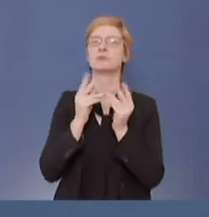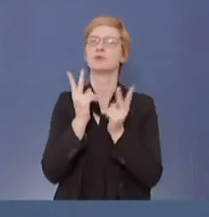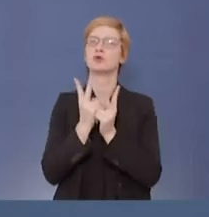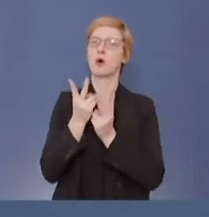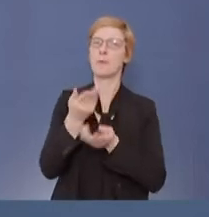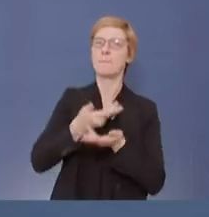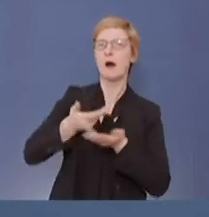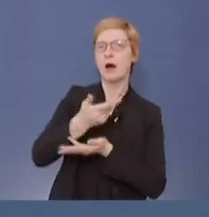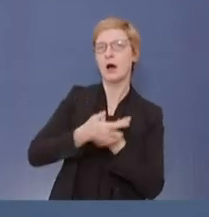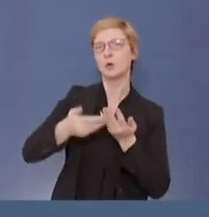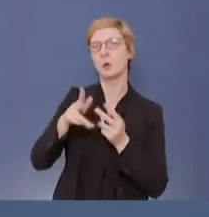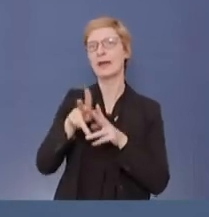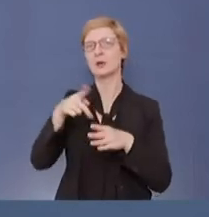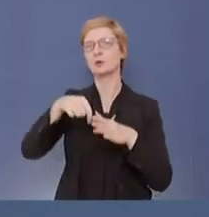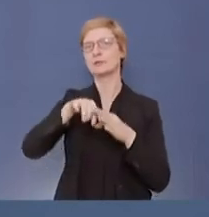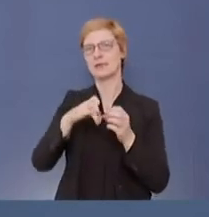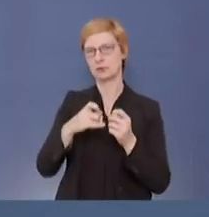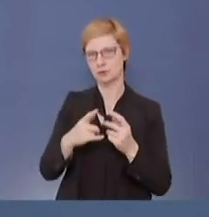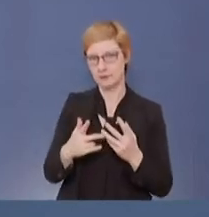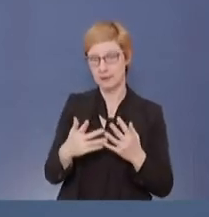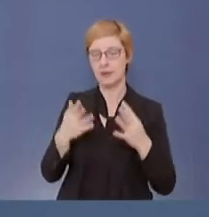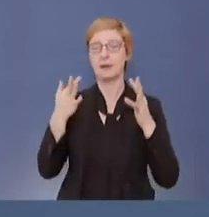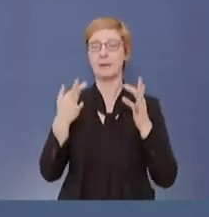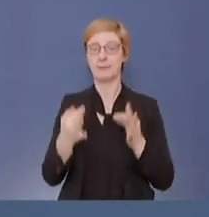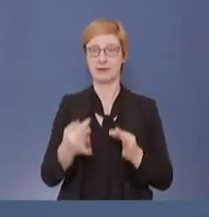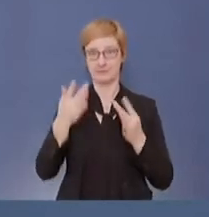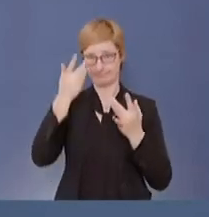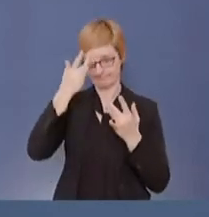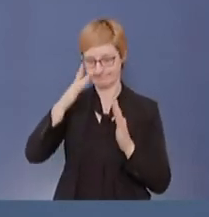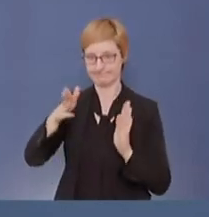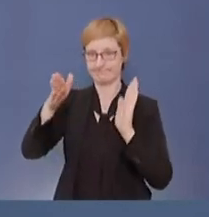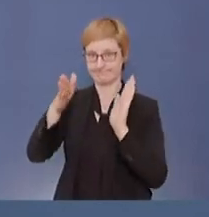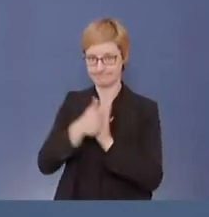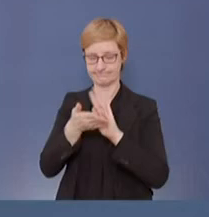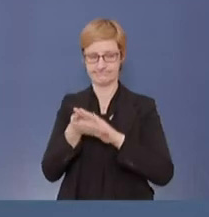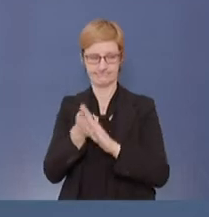Beratung. Und die wird dann umgesetzt von den Bundesländern.